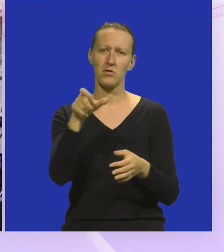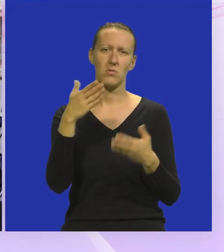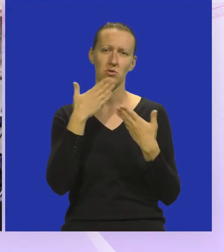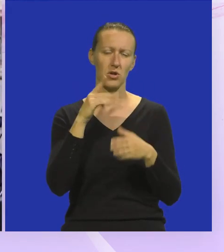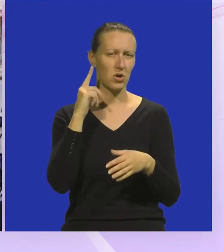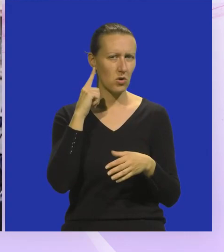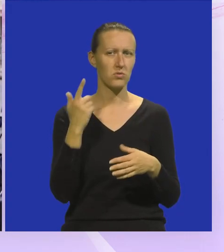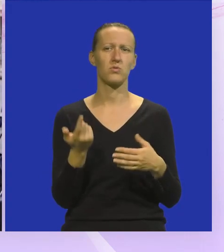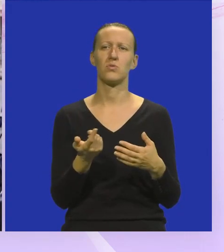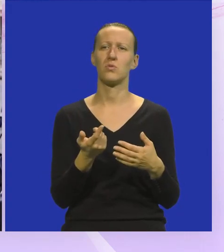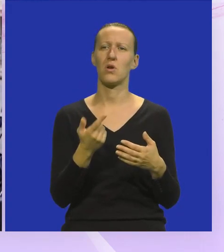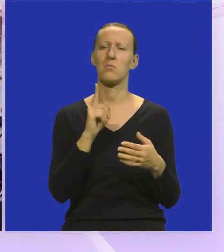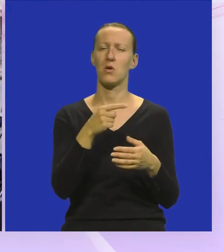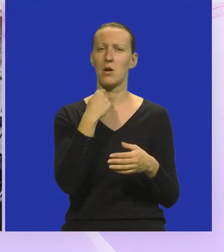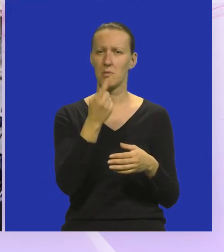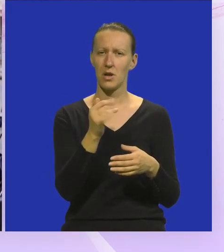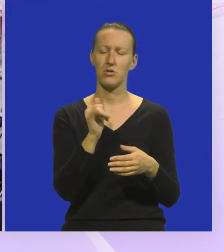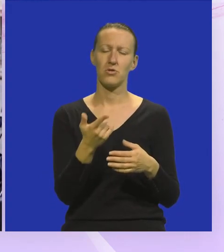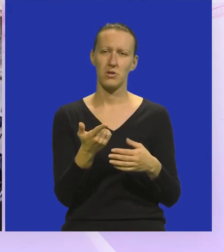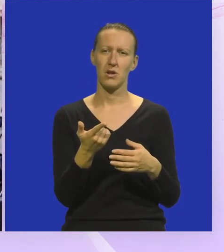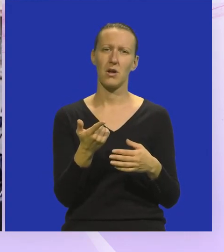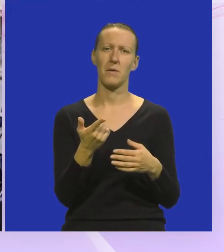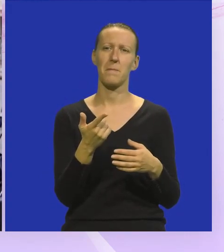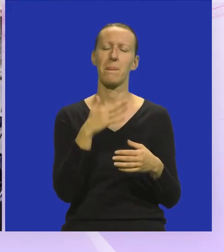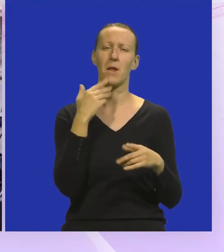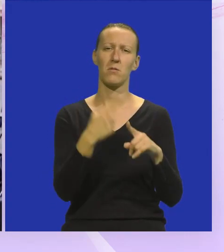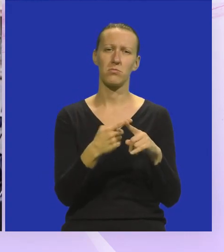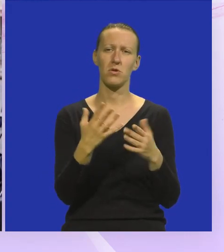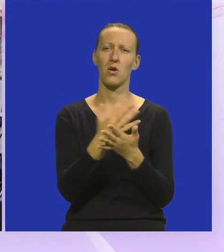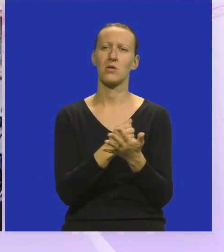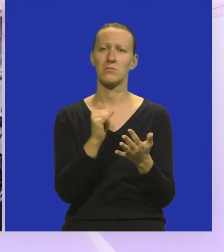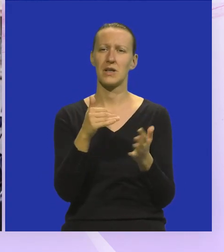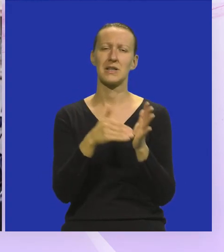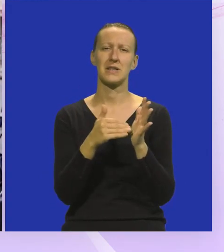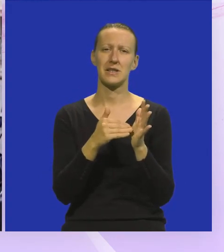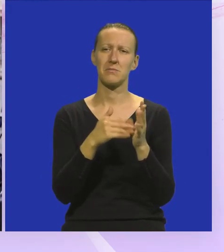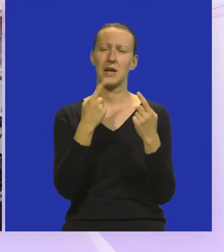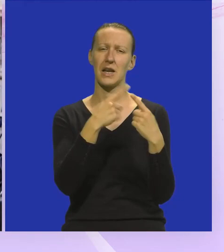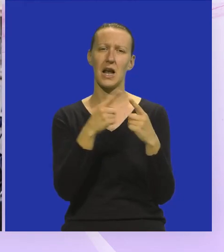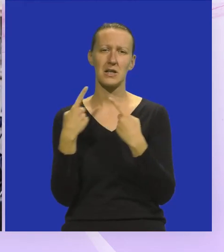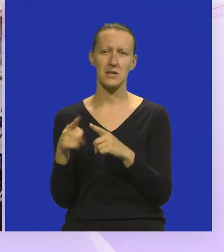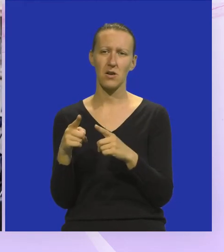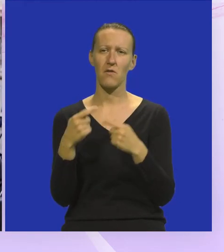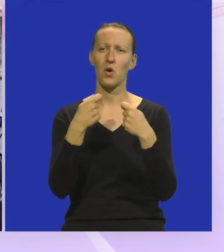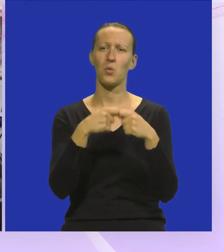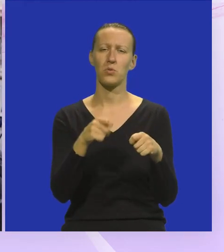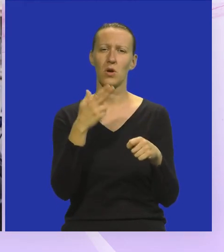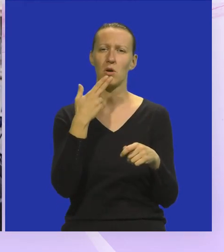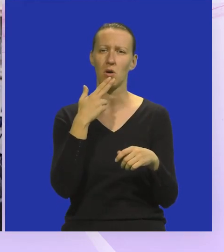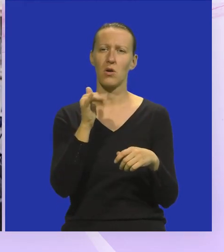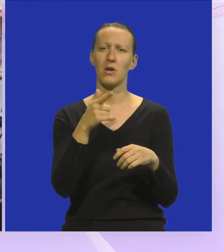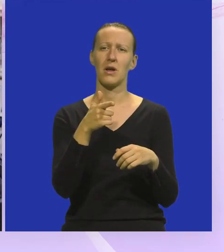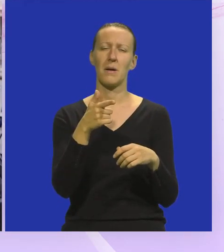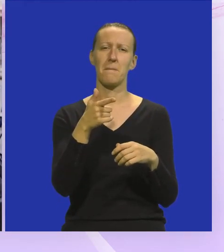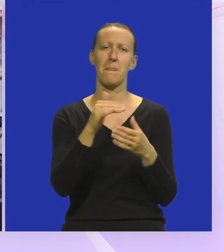oštećenog sluha, moram reći da vrlo često potrebim da treba razlikovati udruge koje su